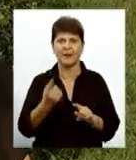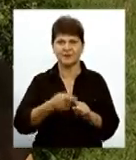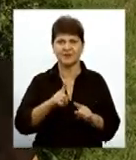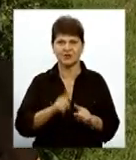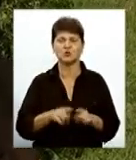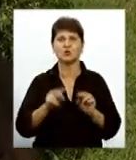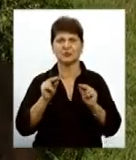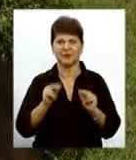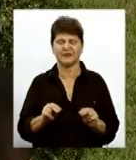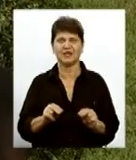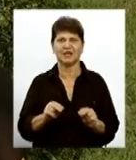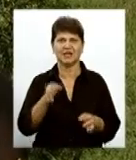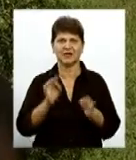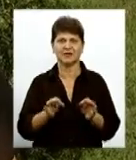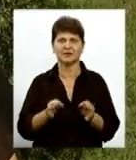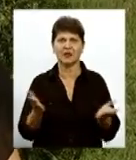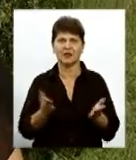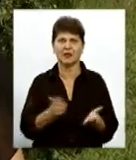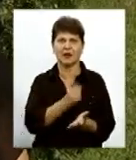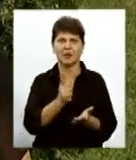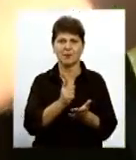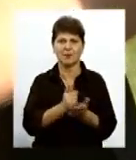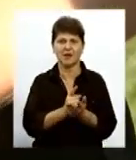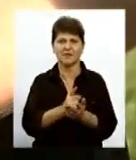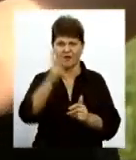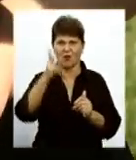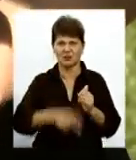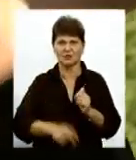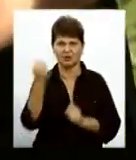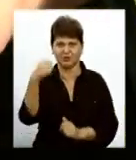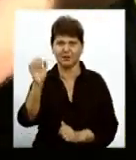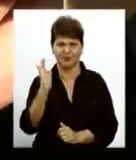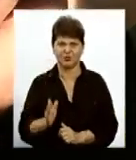справедливість, яка має вестержествувати в кінці кінців,